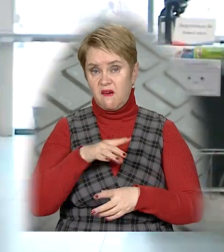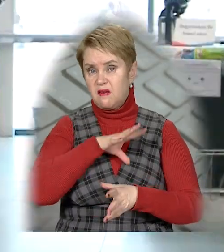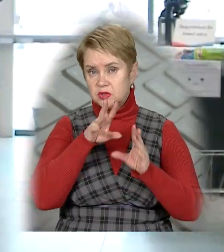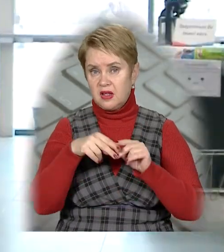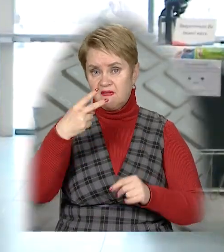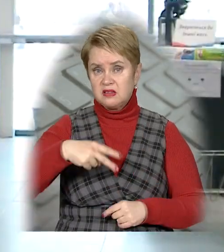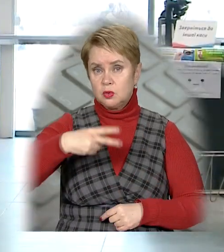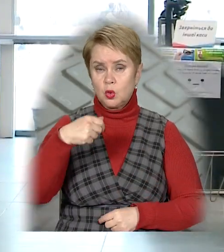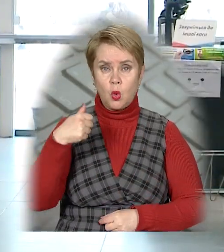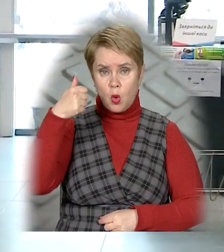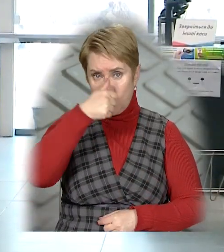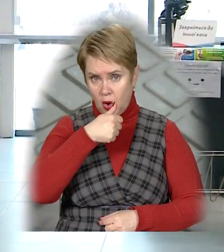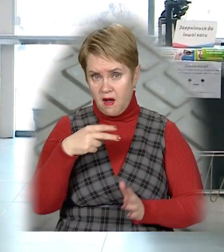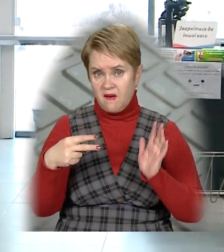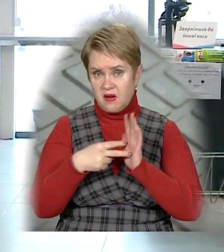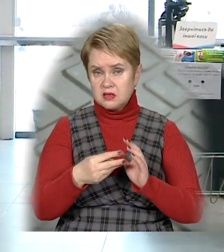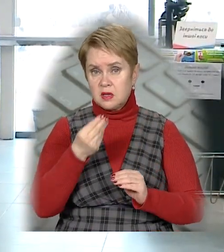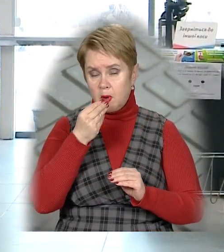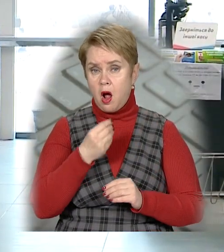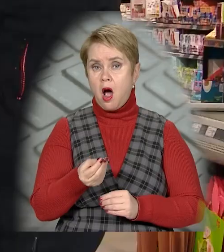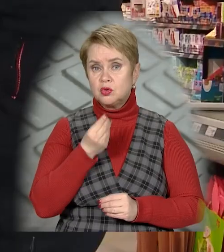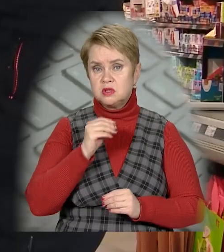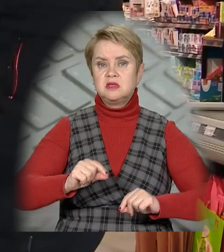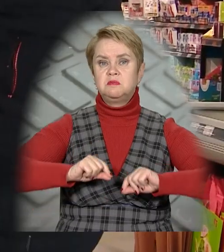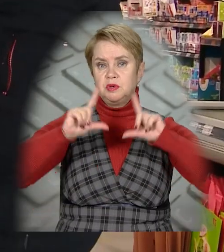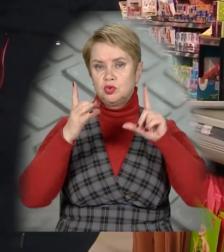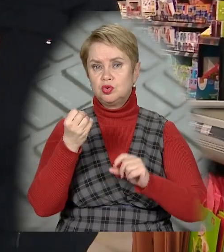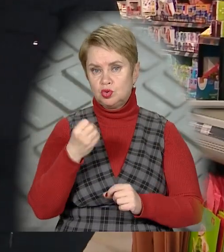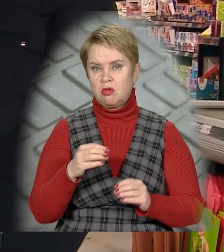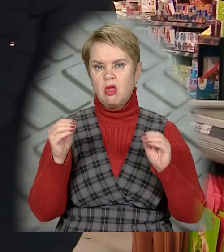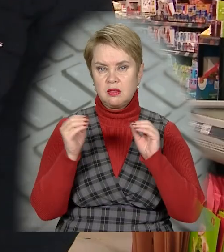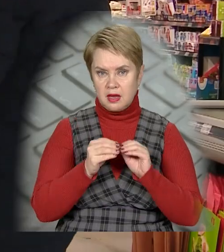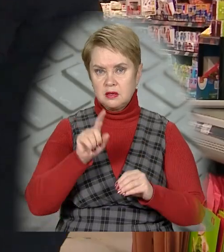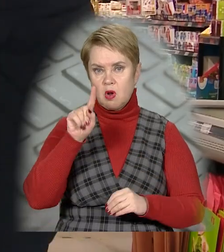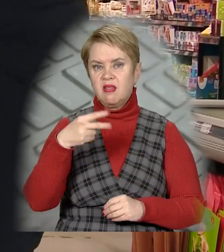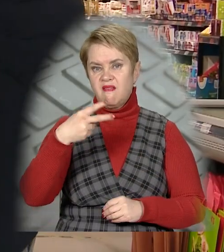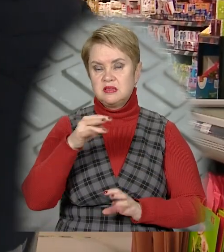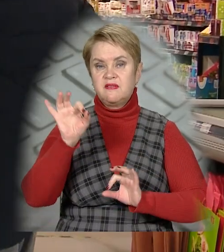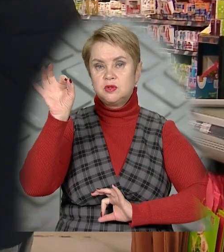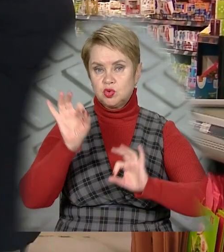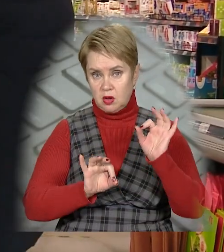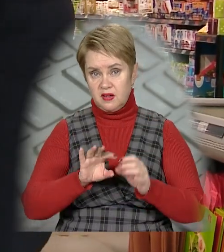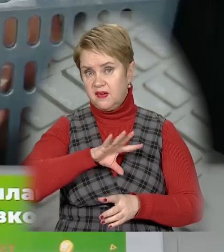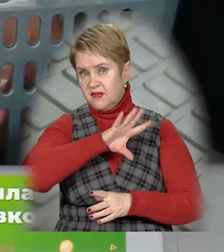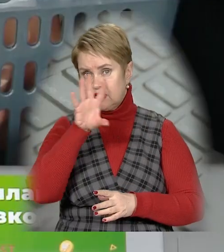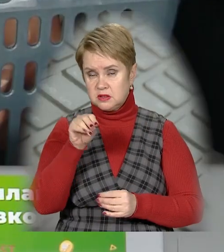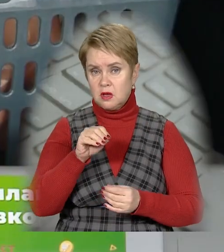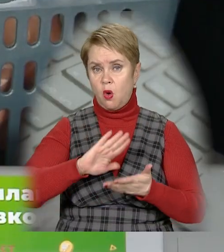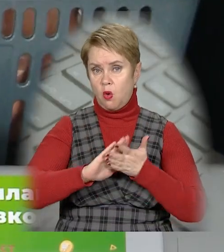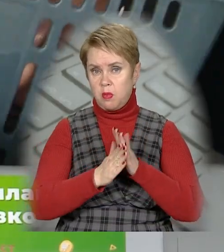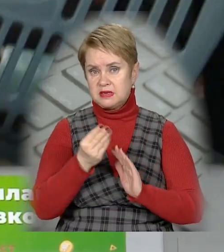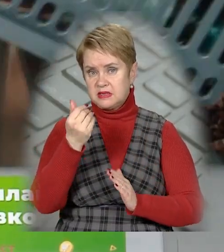Навпаки, у 2022 році вартість продуктів харчування збільшиться ще на 10, а то й 20%. Це